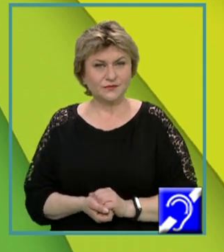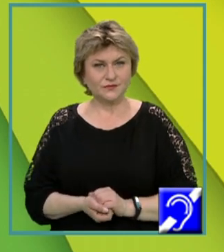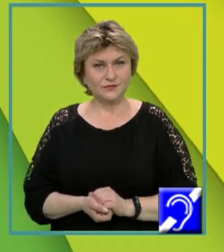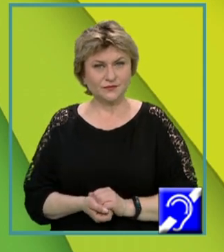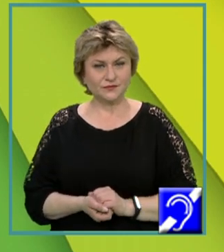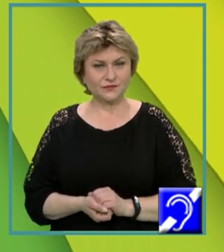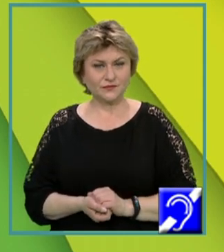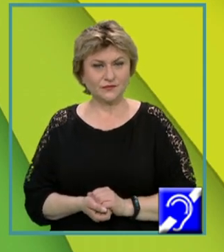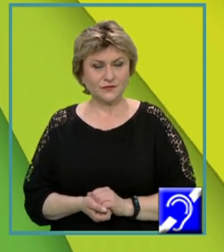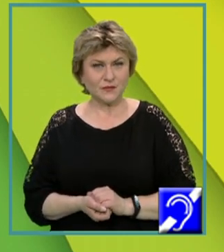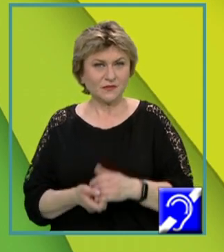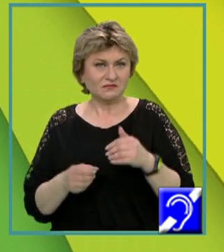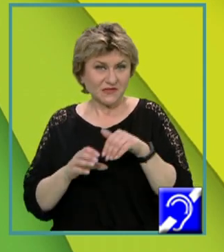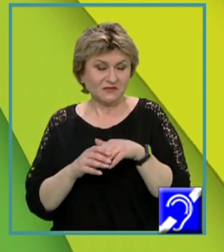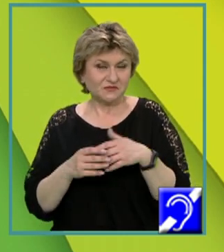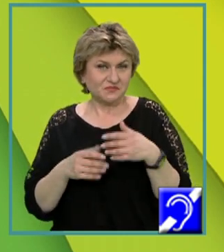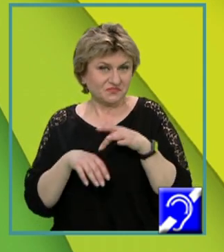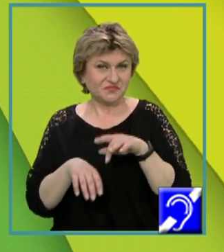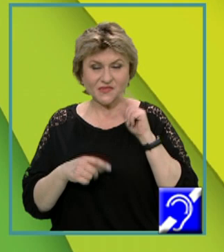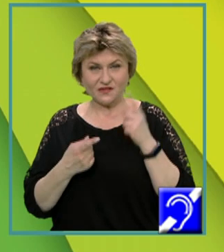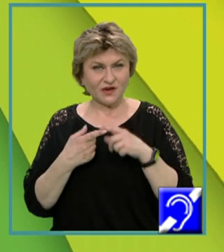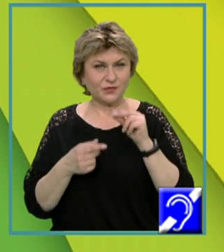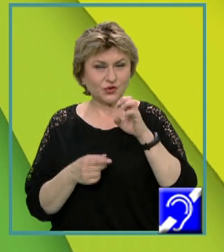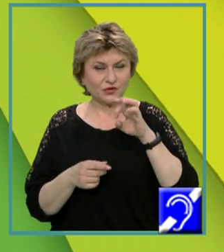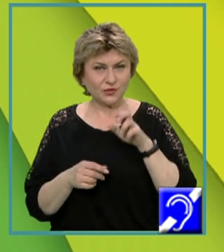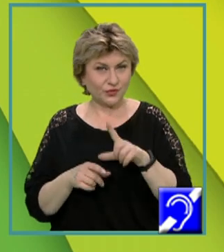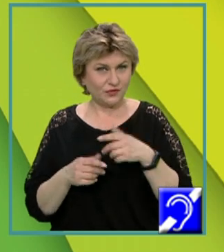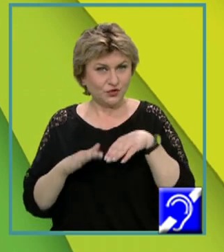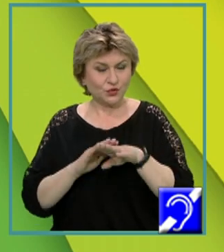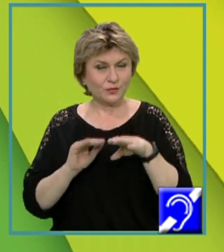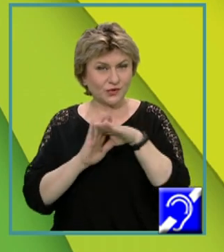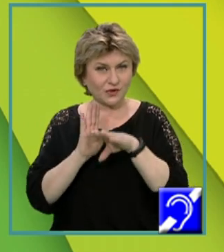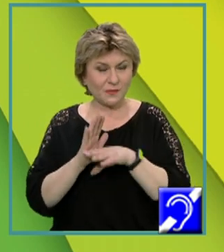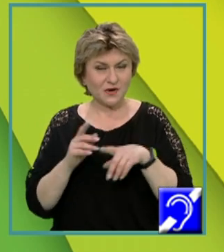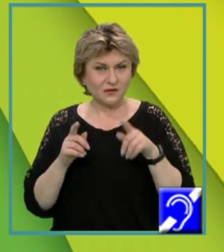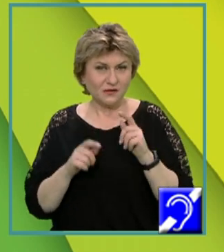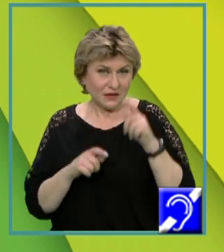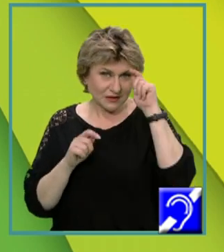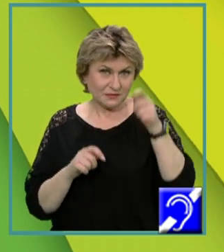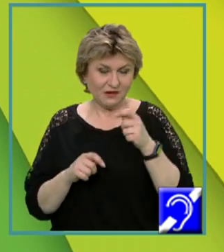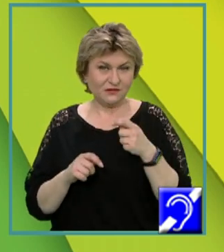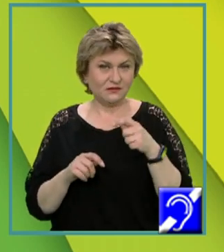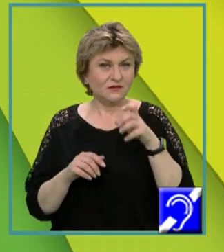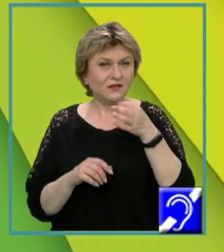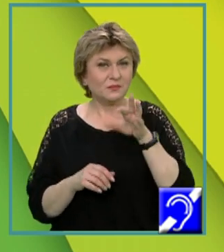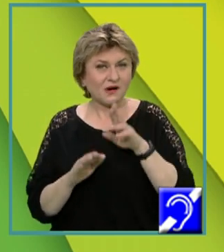În C și C++, prototipul unui subprogram respectă următorul tipar.